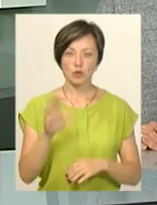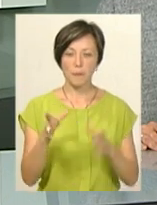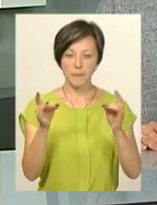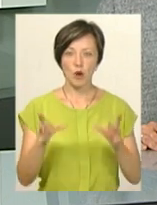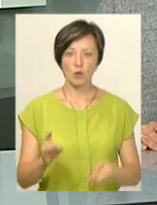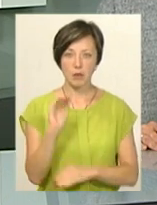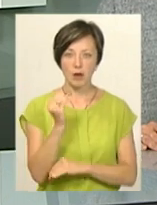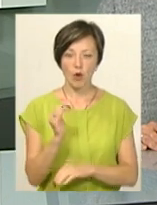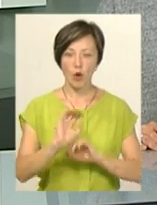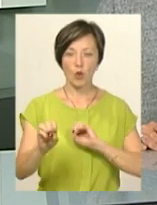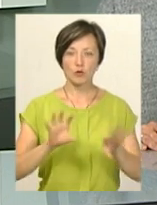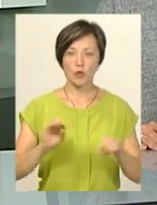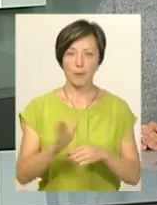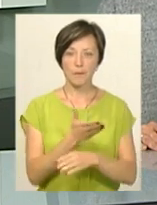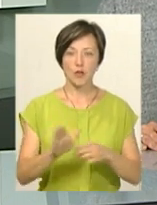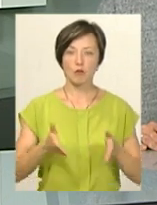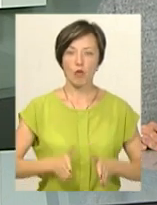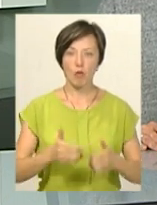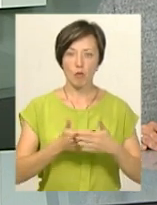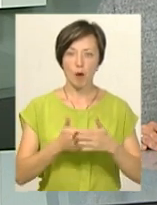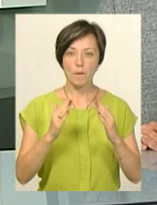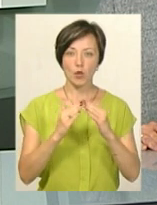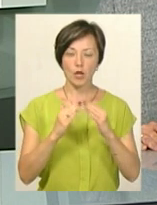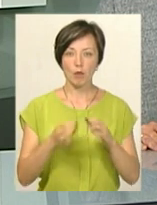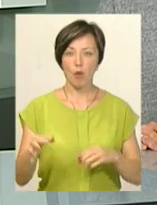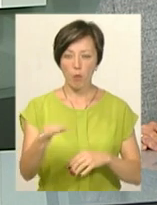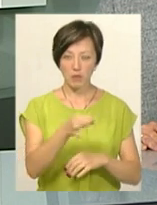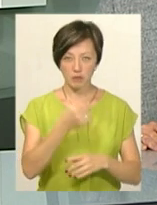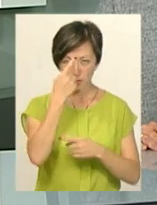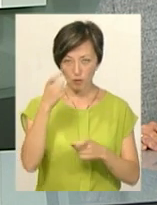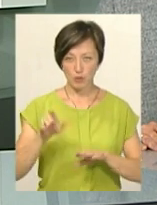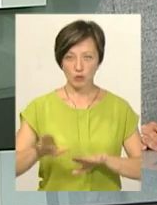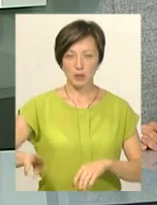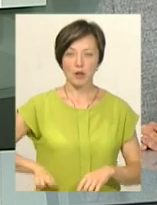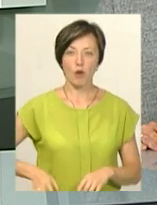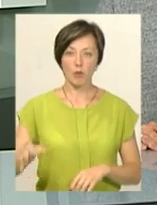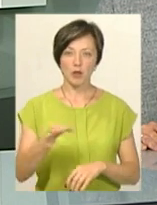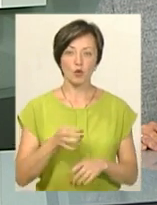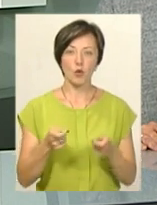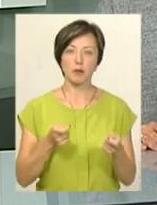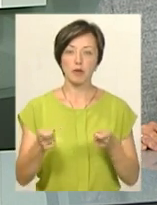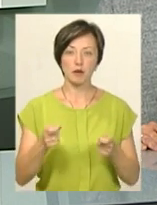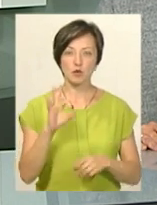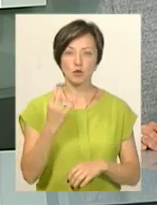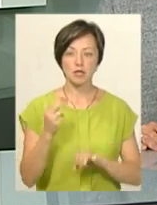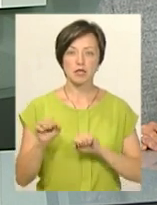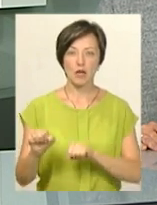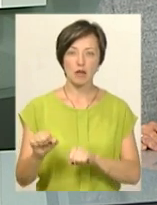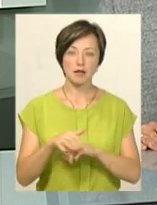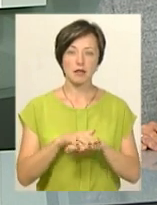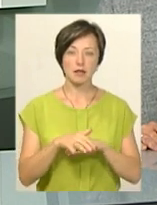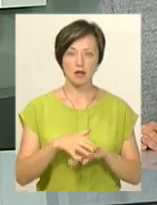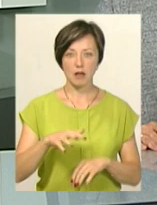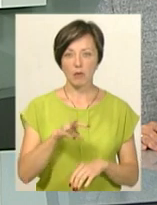малюка. Їх розподілили між пологовими будинками області, повідомив заступник директора обласного департаменту соціального захисту